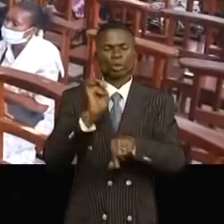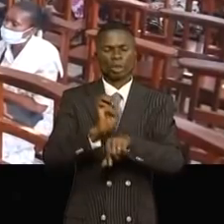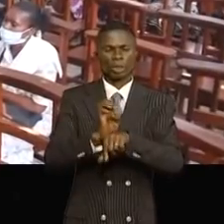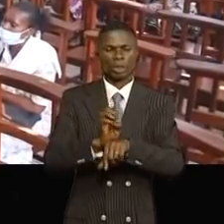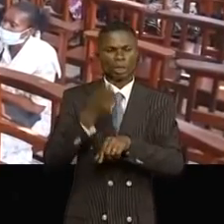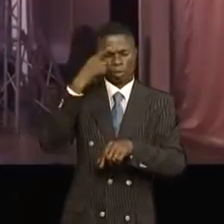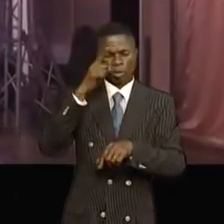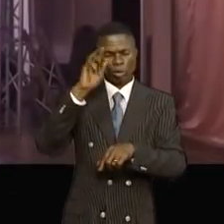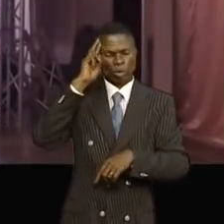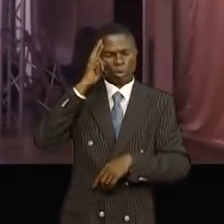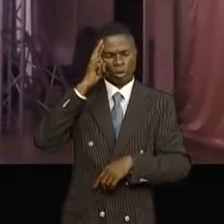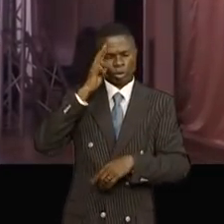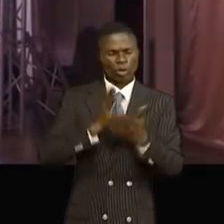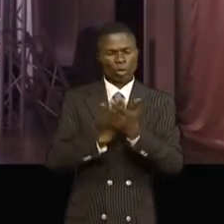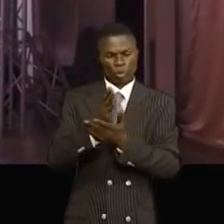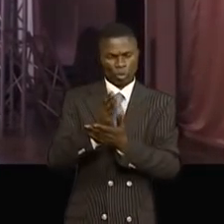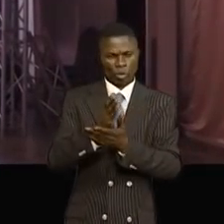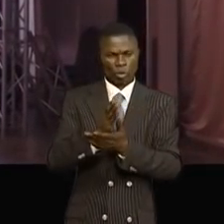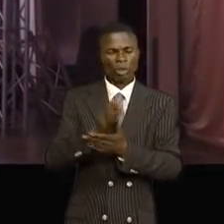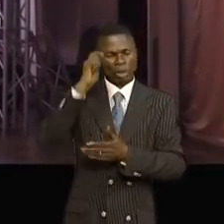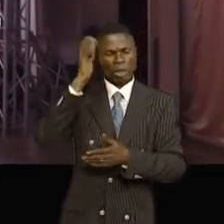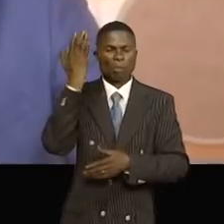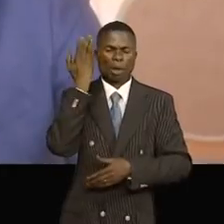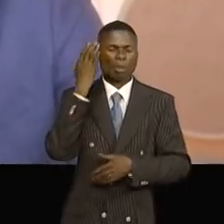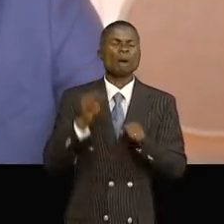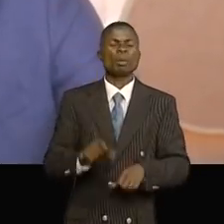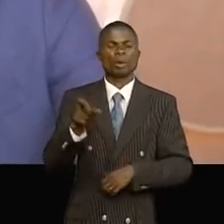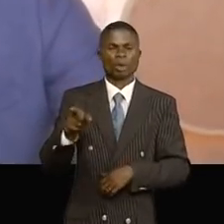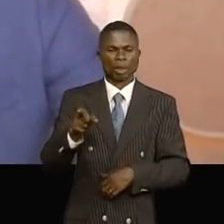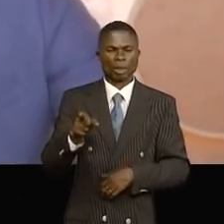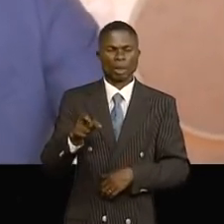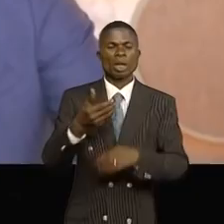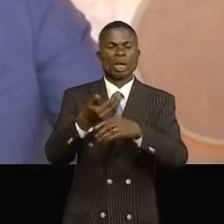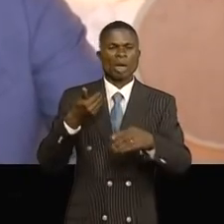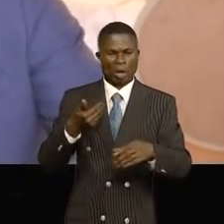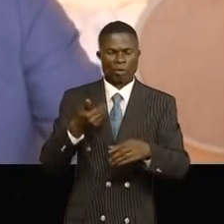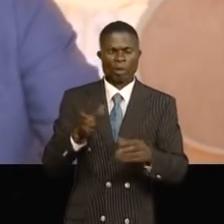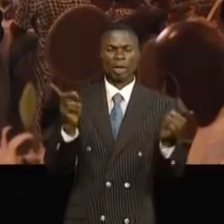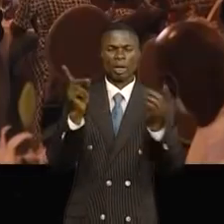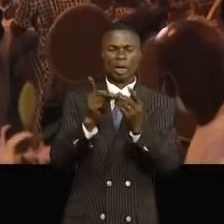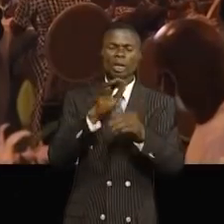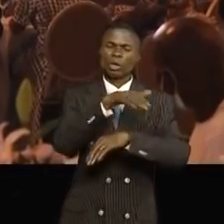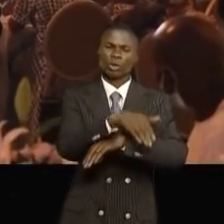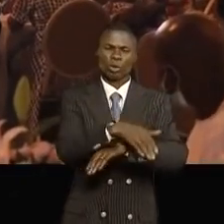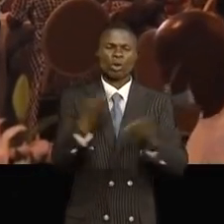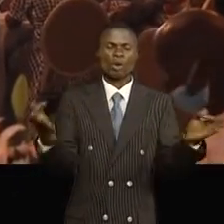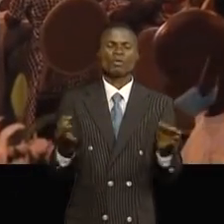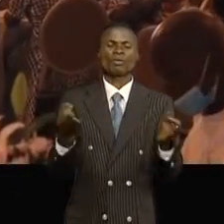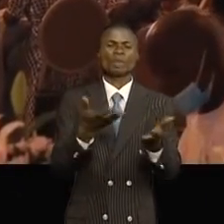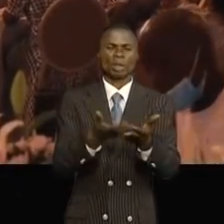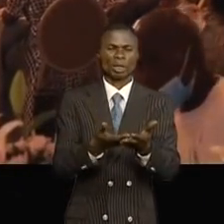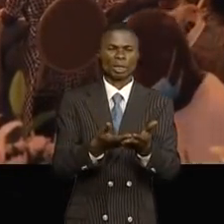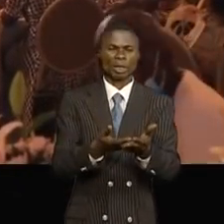avoir gardé une pensée pieuse en mémoire de leur papa. C'était avant de se retrouver à la soirée conviviale